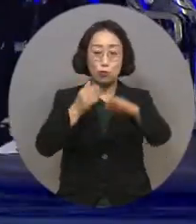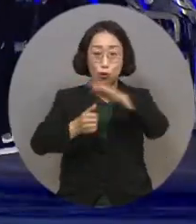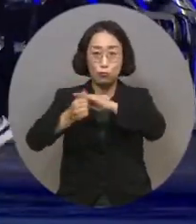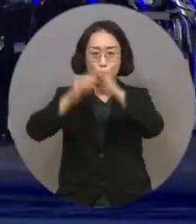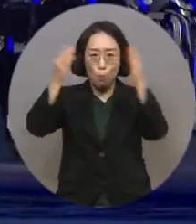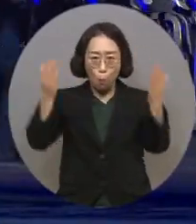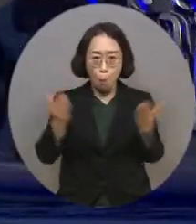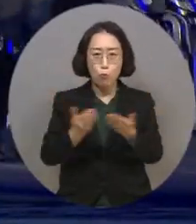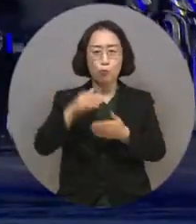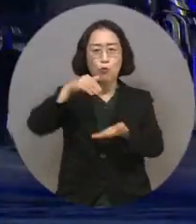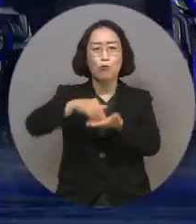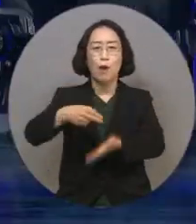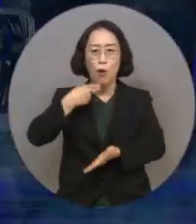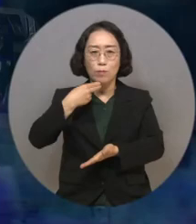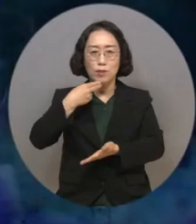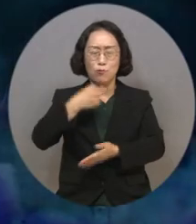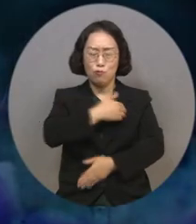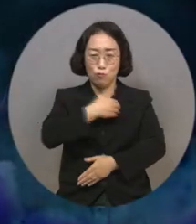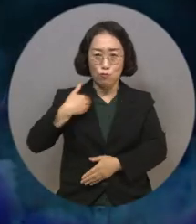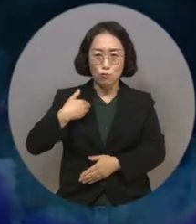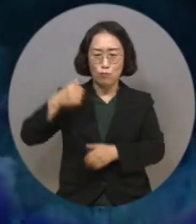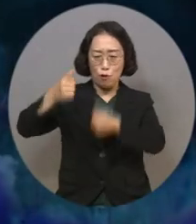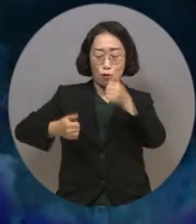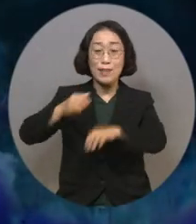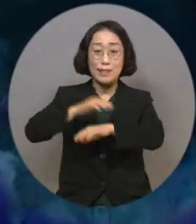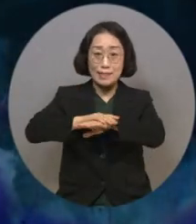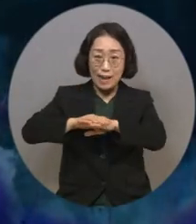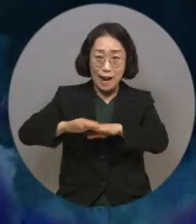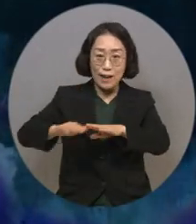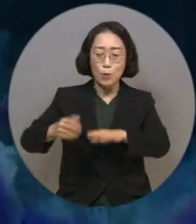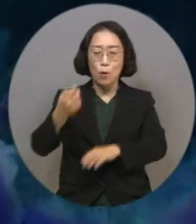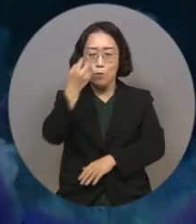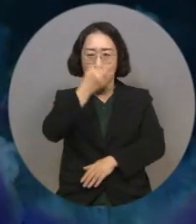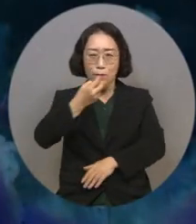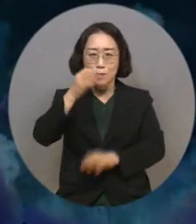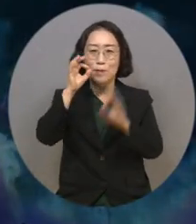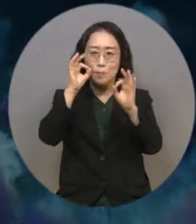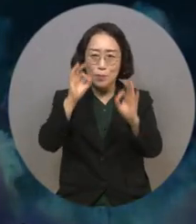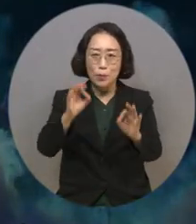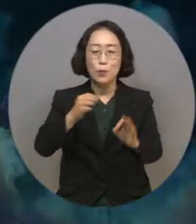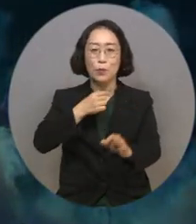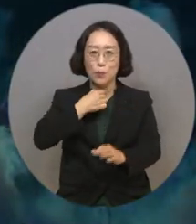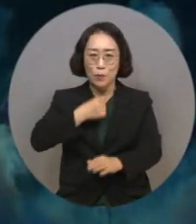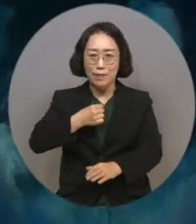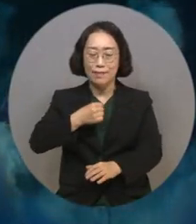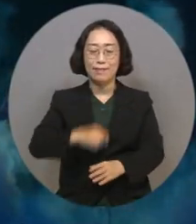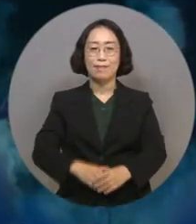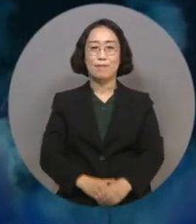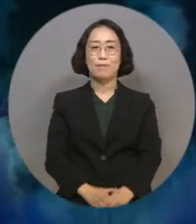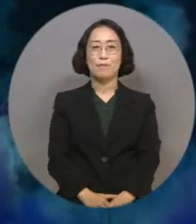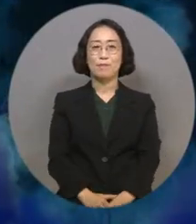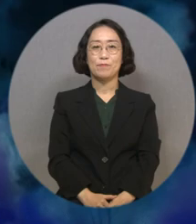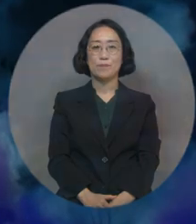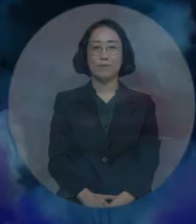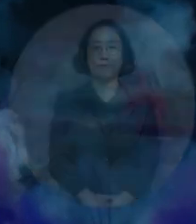시간이 되길 바라며 앞으로의 여정을 계속 따라가겠습니다. 복지TV 뉴스 김남희입니다.